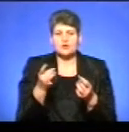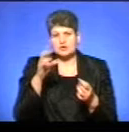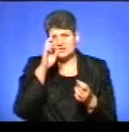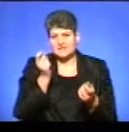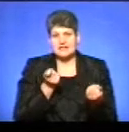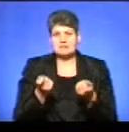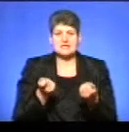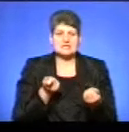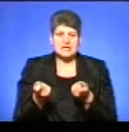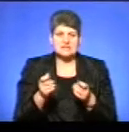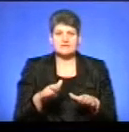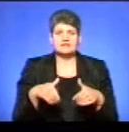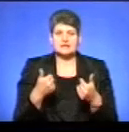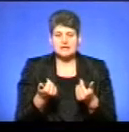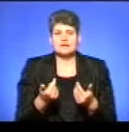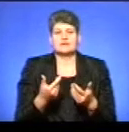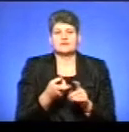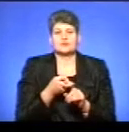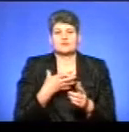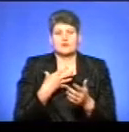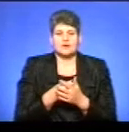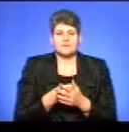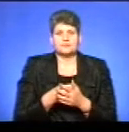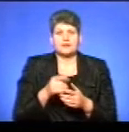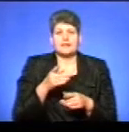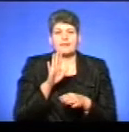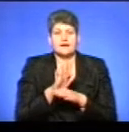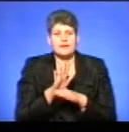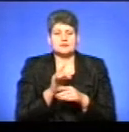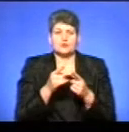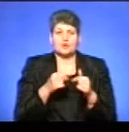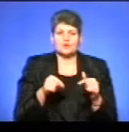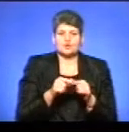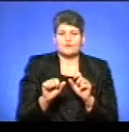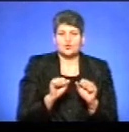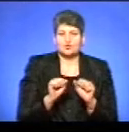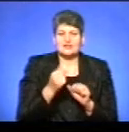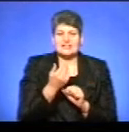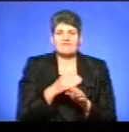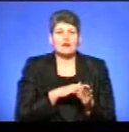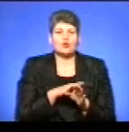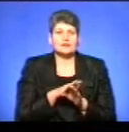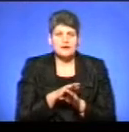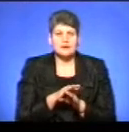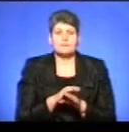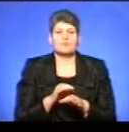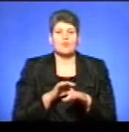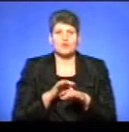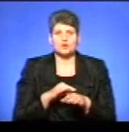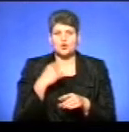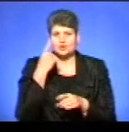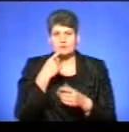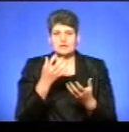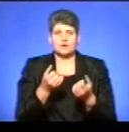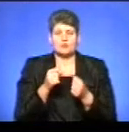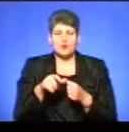адміністрацій. Видає у межах своєї компетенції накази, організовує і контролює їх виконання. Проводить особистий прийом